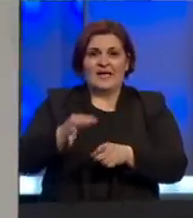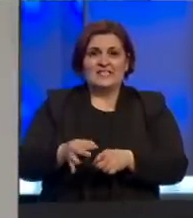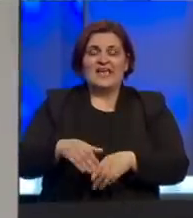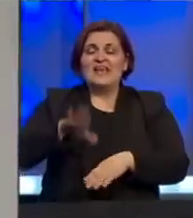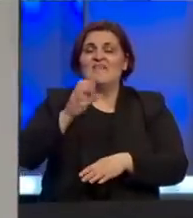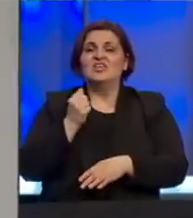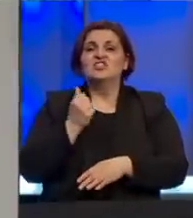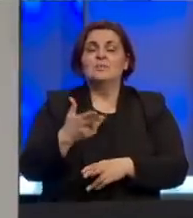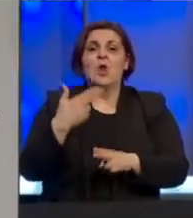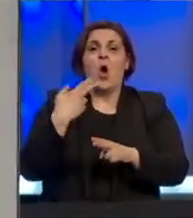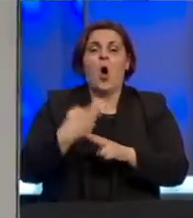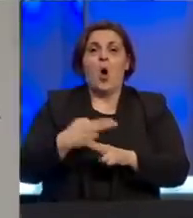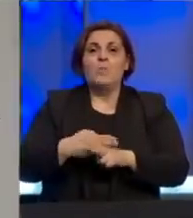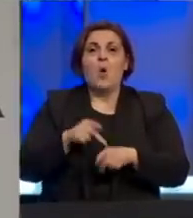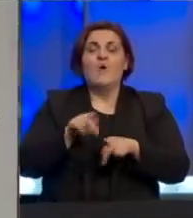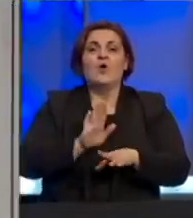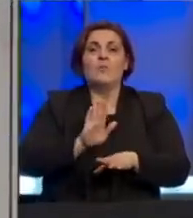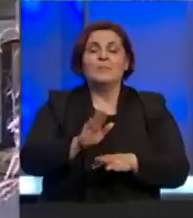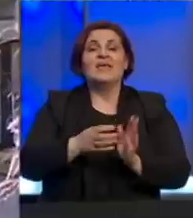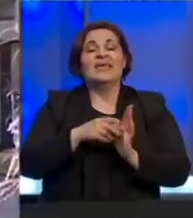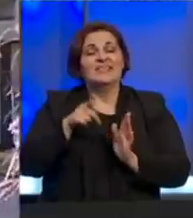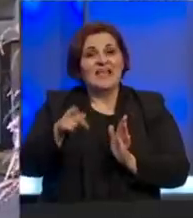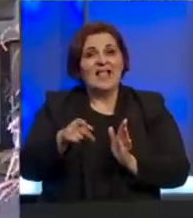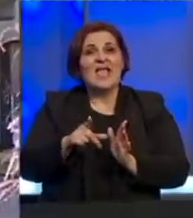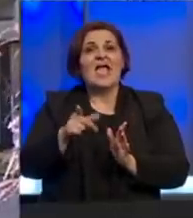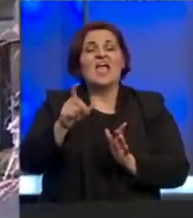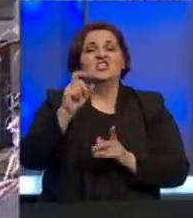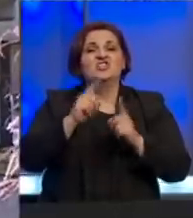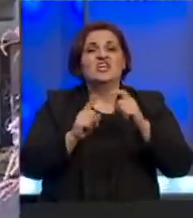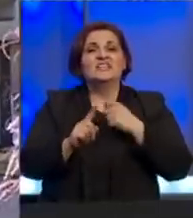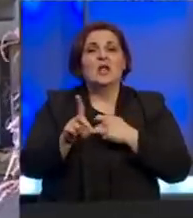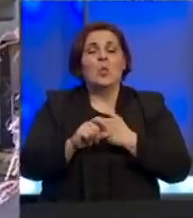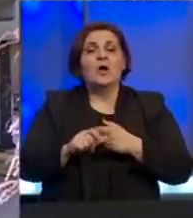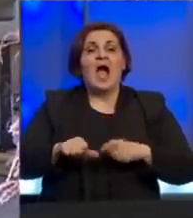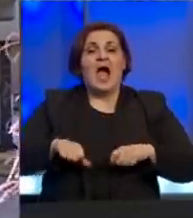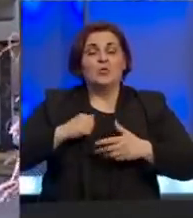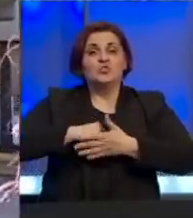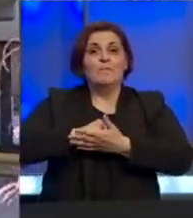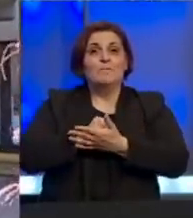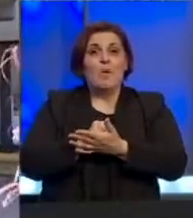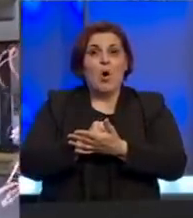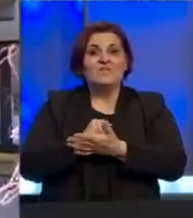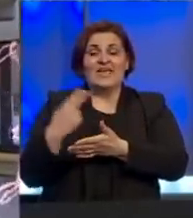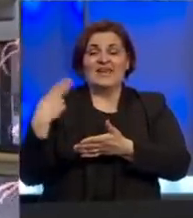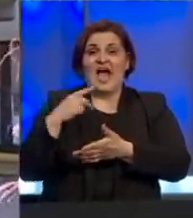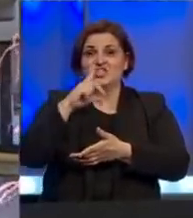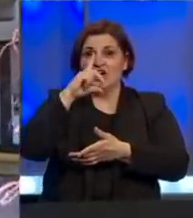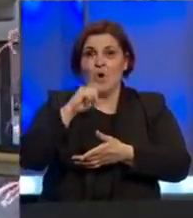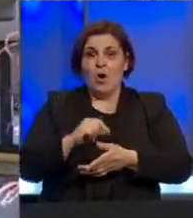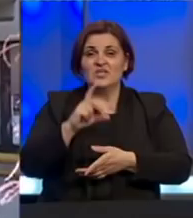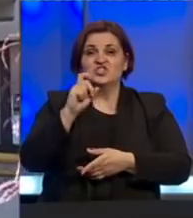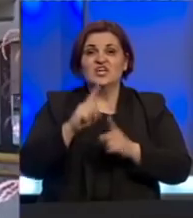najveći broj oboljalih u ovom trenutku i dalje je u općini Čitluk, a jutro se potvrđeno kako je i načelnik općine